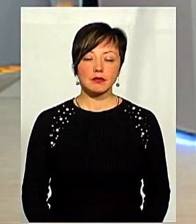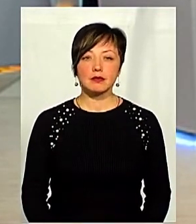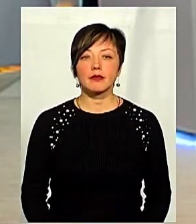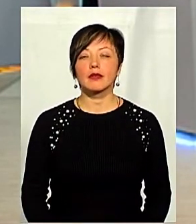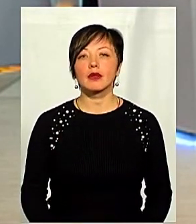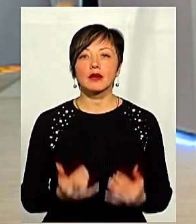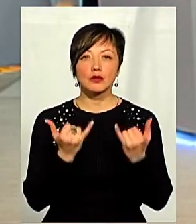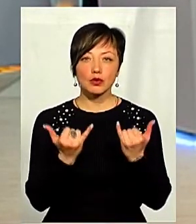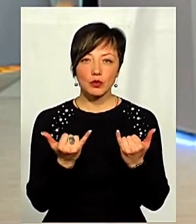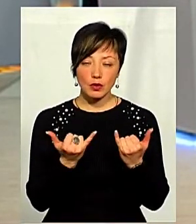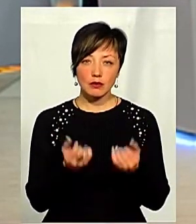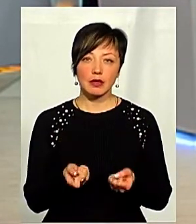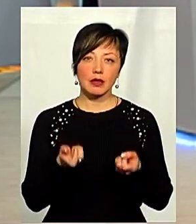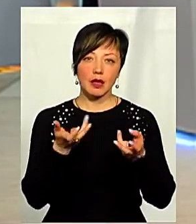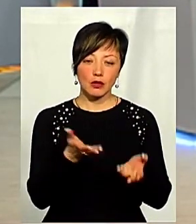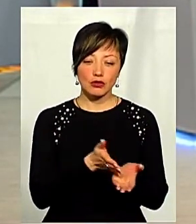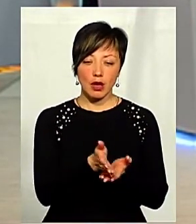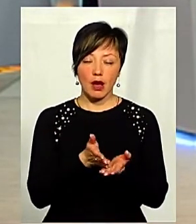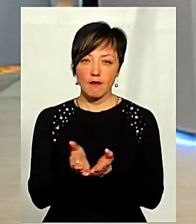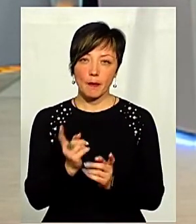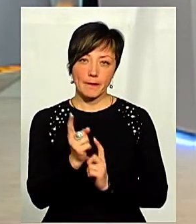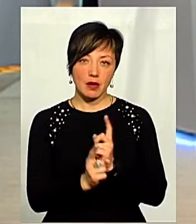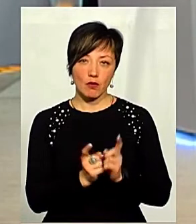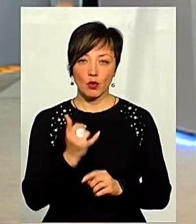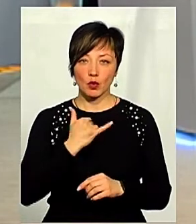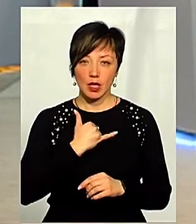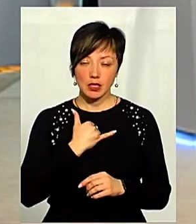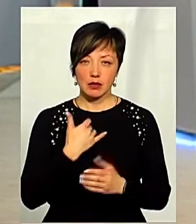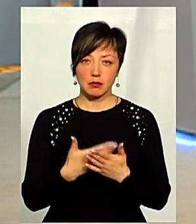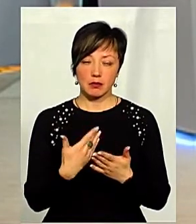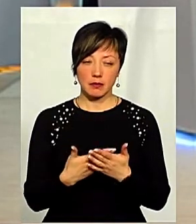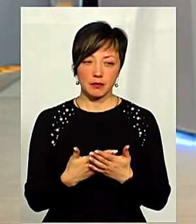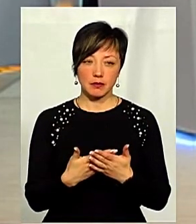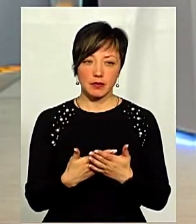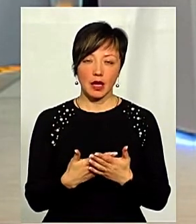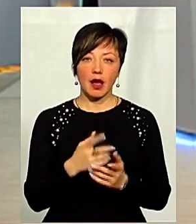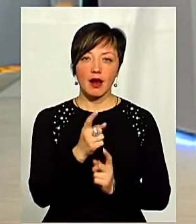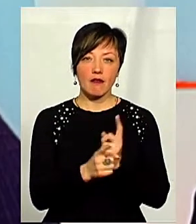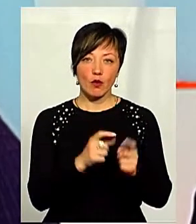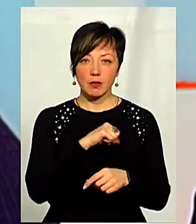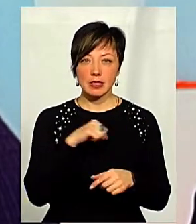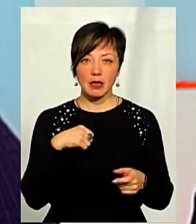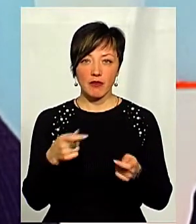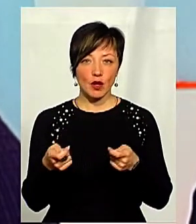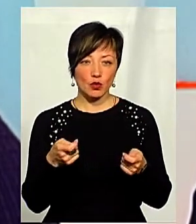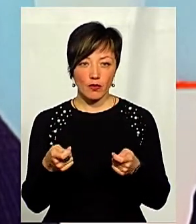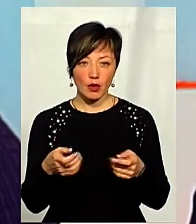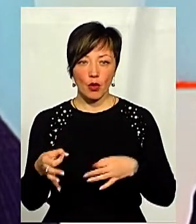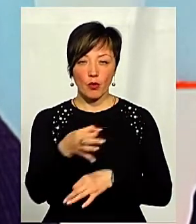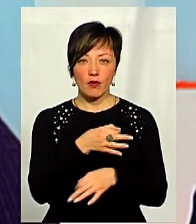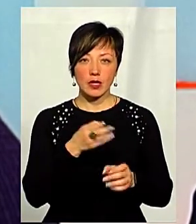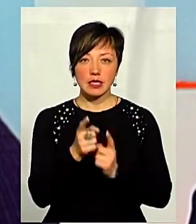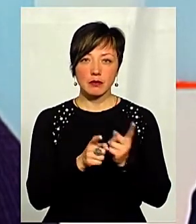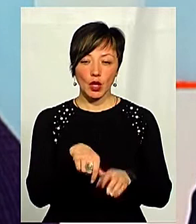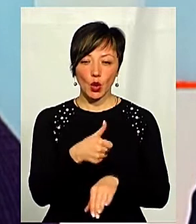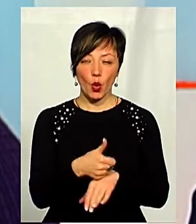Ми сьогодні йдемо декількома шляхами реформ, скажімо, і в нас реформа самоврядування, і зараз обговорюються